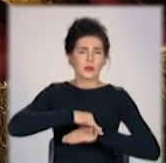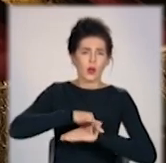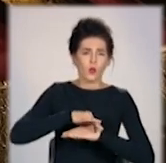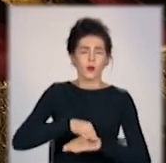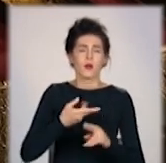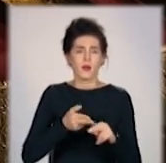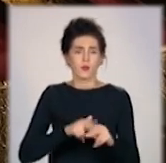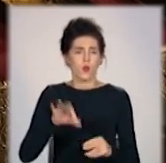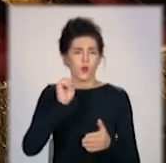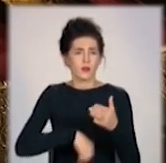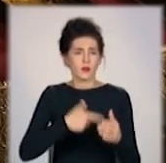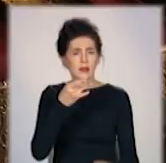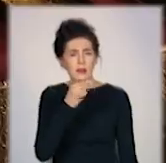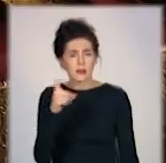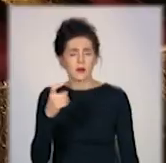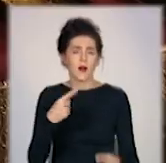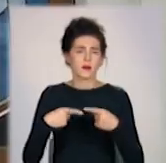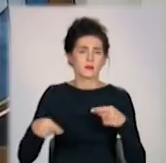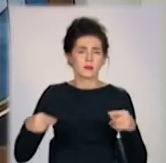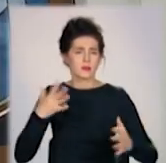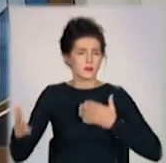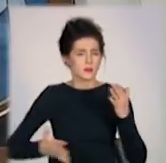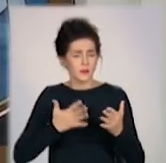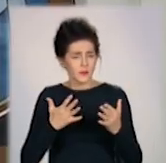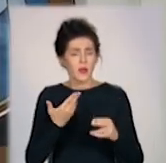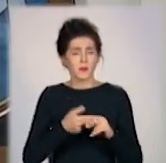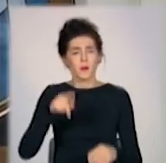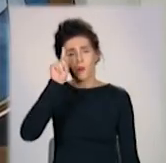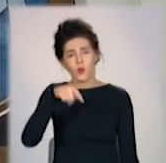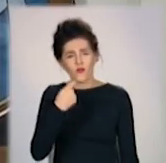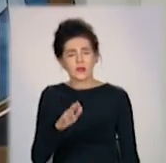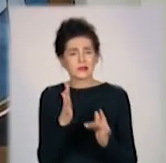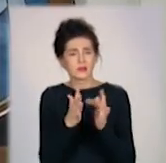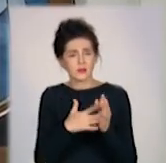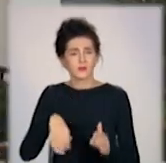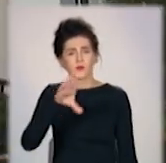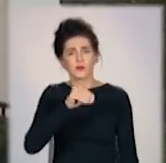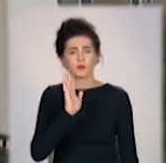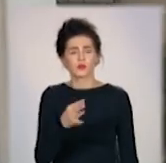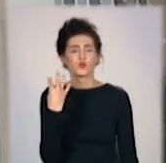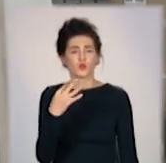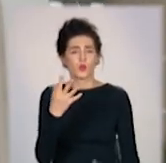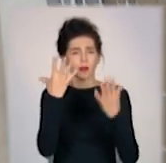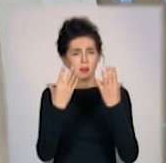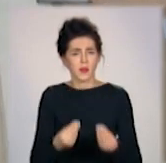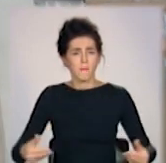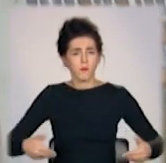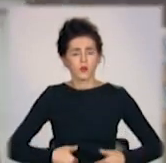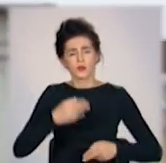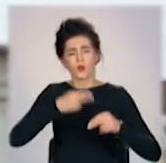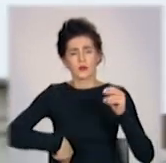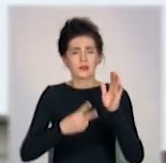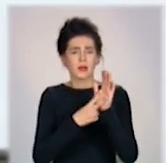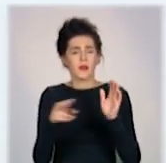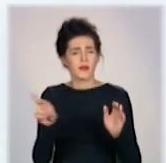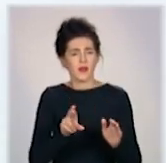гріховних страстей, які в нас обітають. Говіти православні християни будуть 40 днів. Піст закінчується 7 січня,